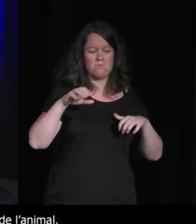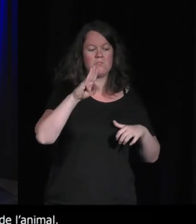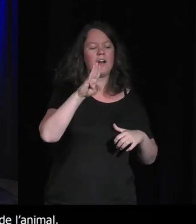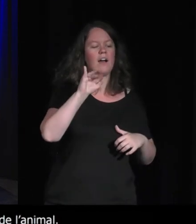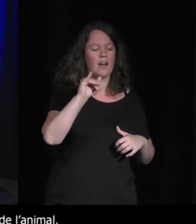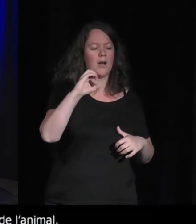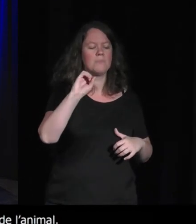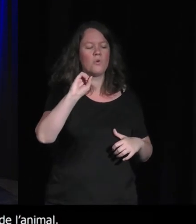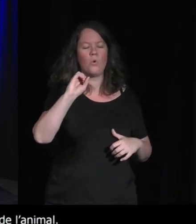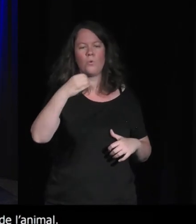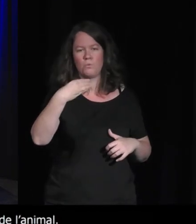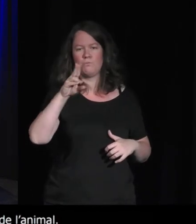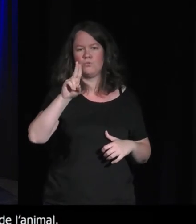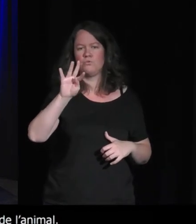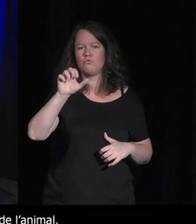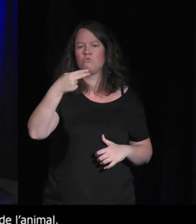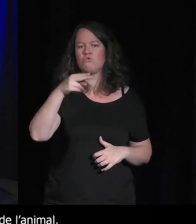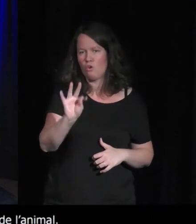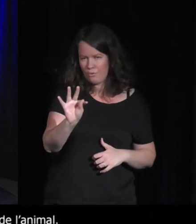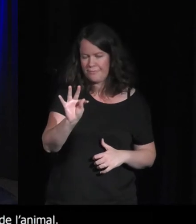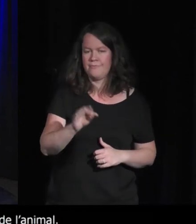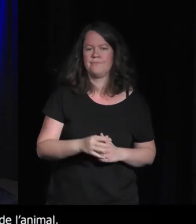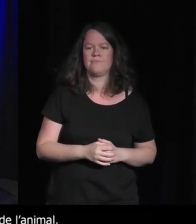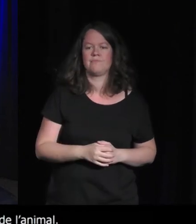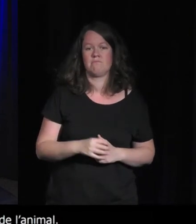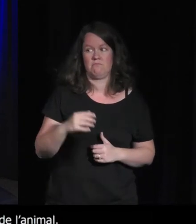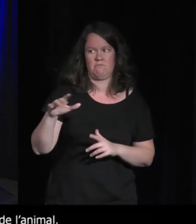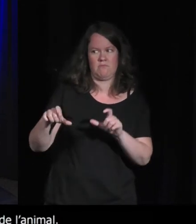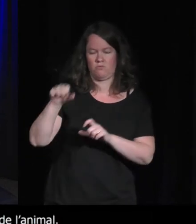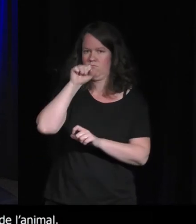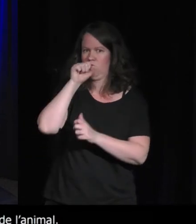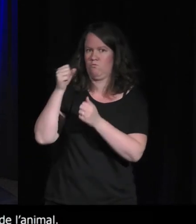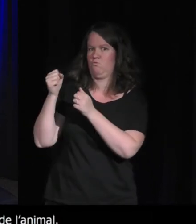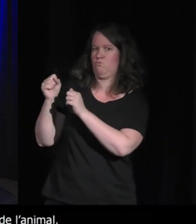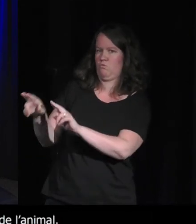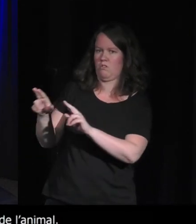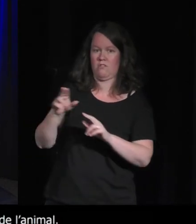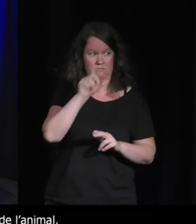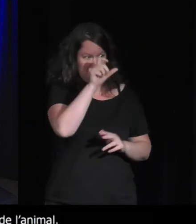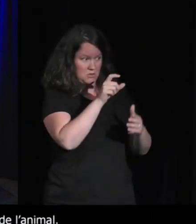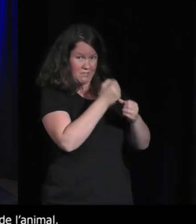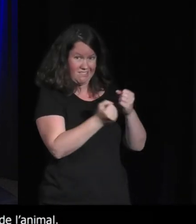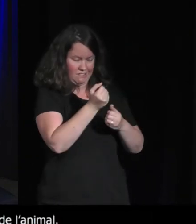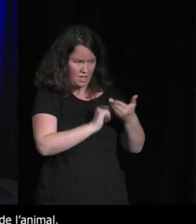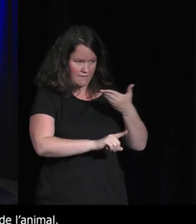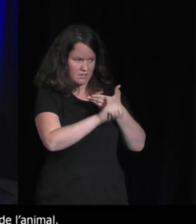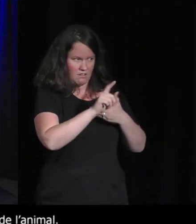ce qui plairait beaucoup aux amateurs de Furry c'est vraiment le créateur d'avatar est assez exceptionnel